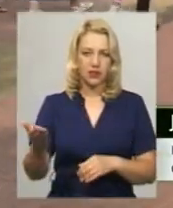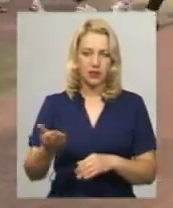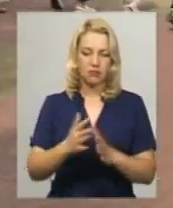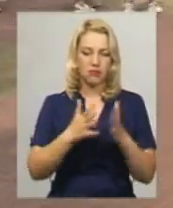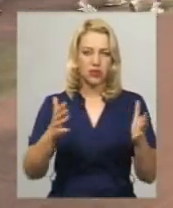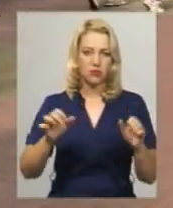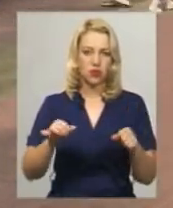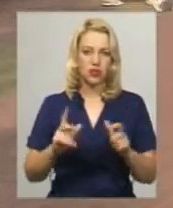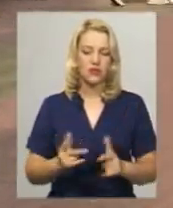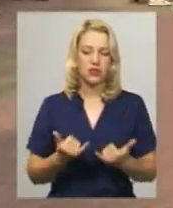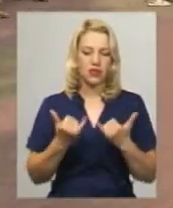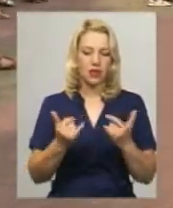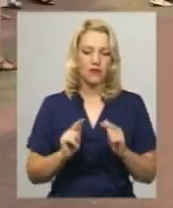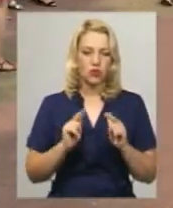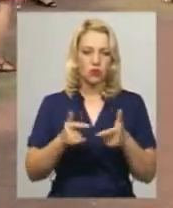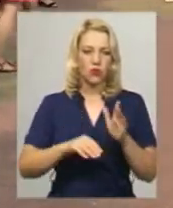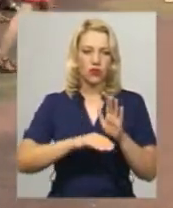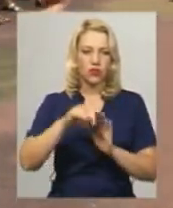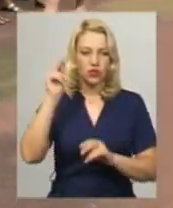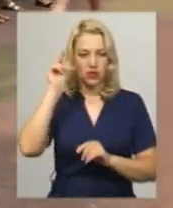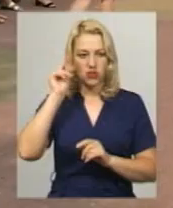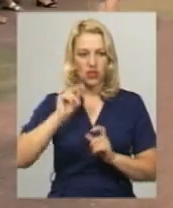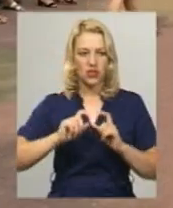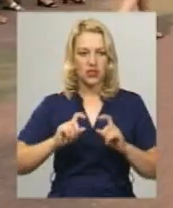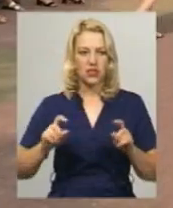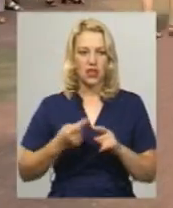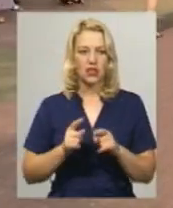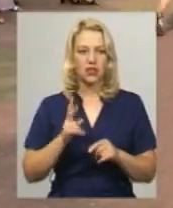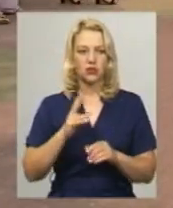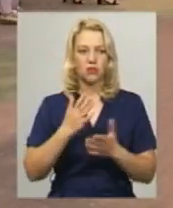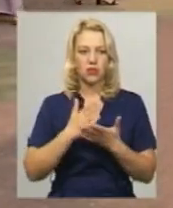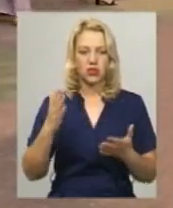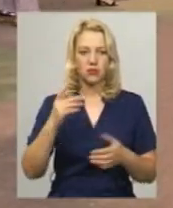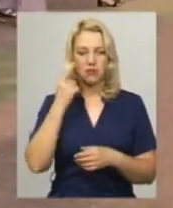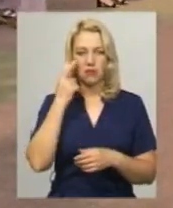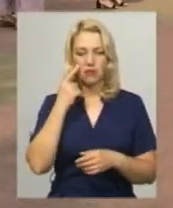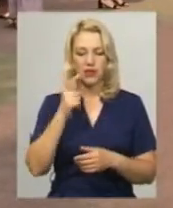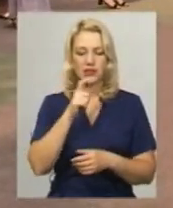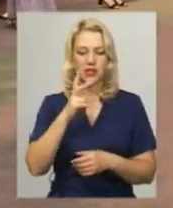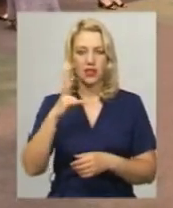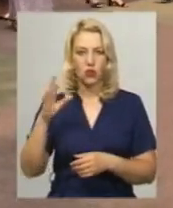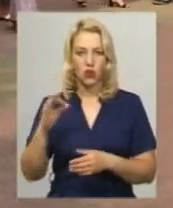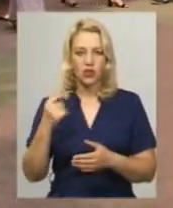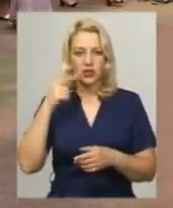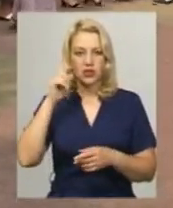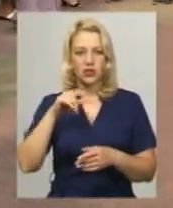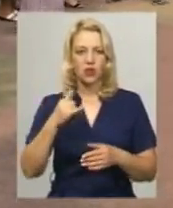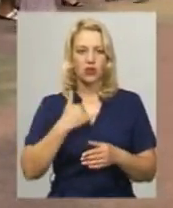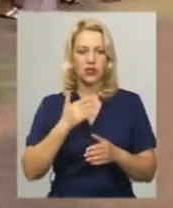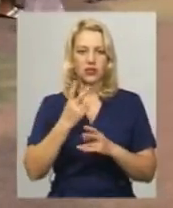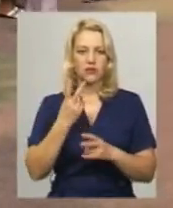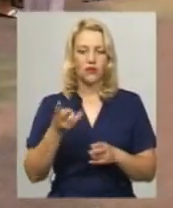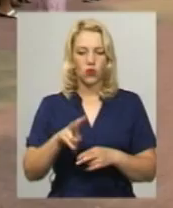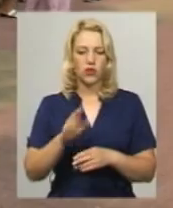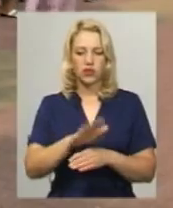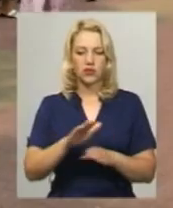для вступу в вищі навчальні заклади. Тобто діти, які набрали ще й пози НО найвищі бали, ми знаємо, що у нас є в місті двоє дітей, які набрали